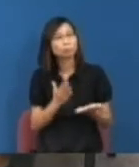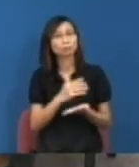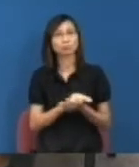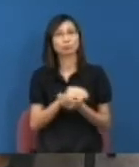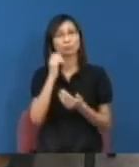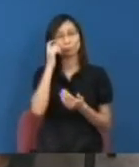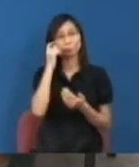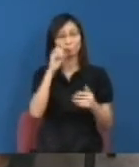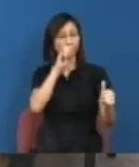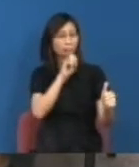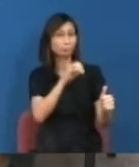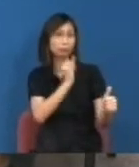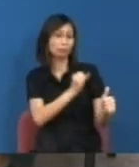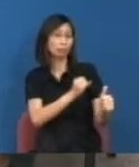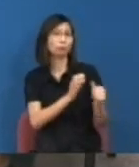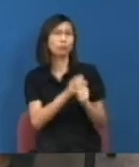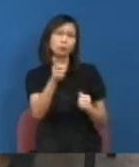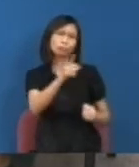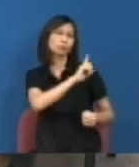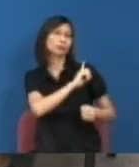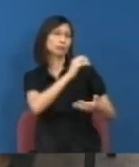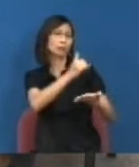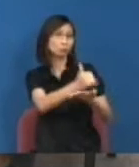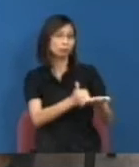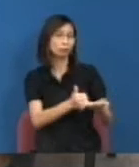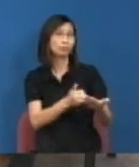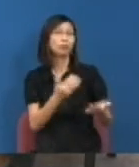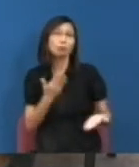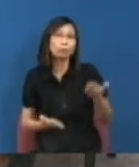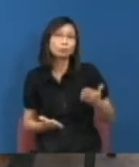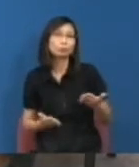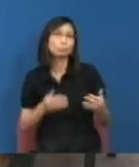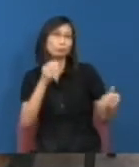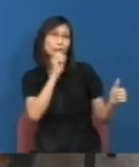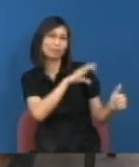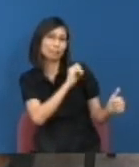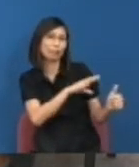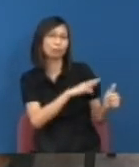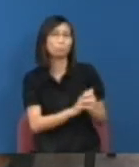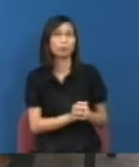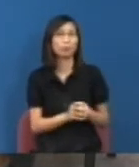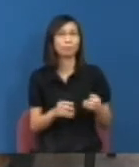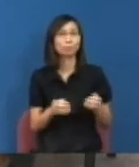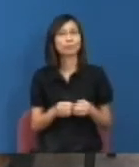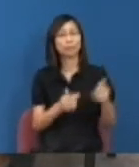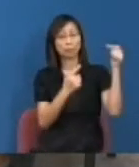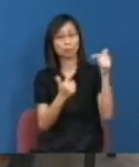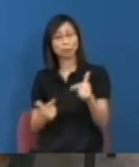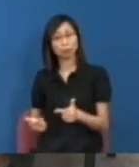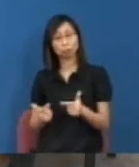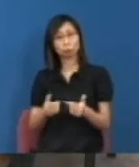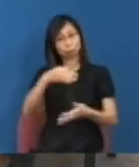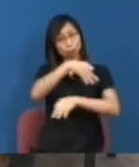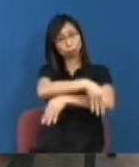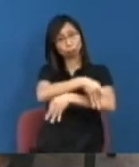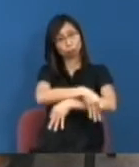要他自己辭職或是被譴責或是處分或是他自己不服約這些到時再算